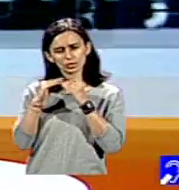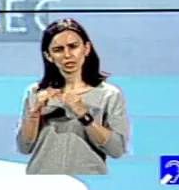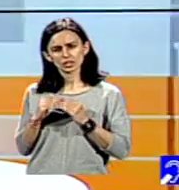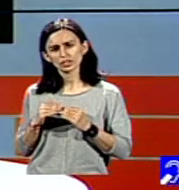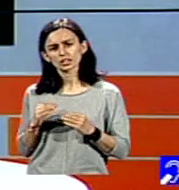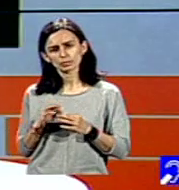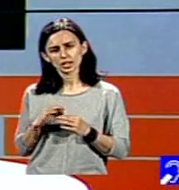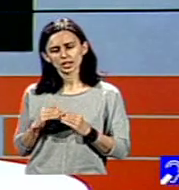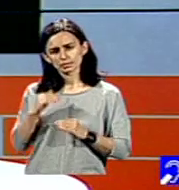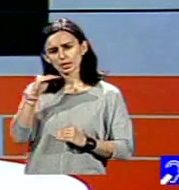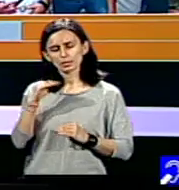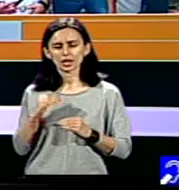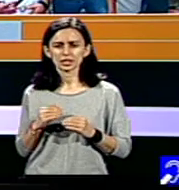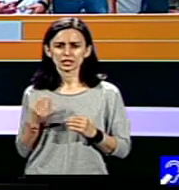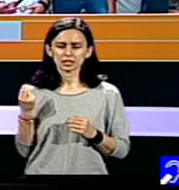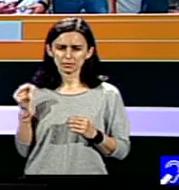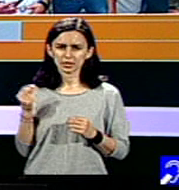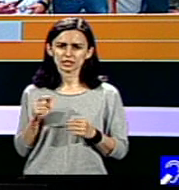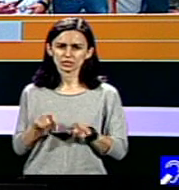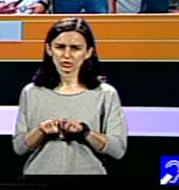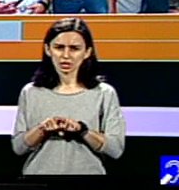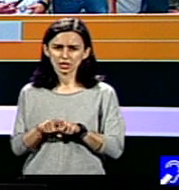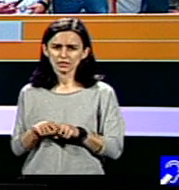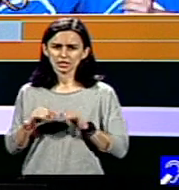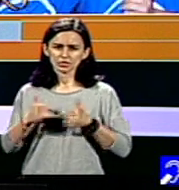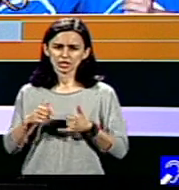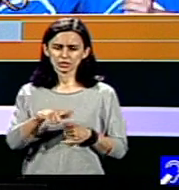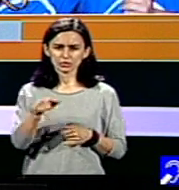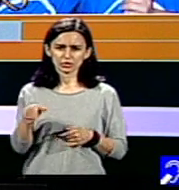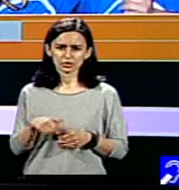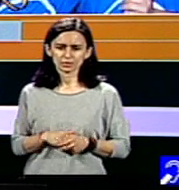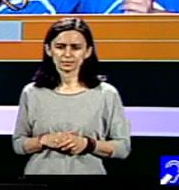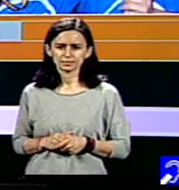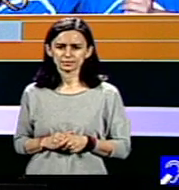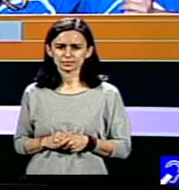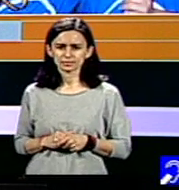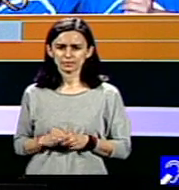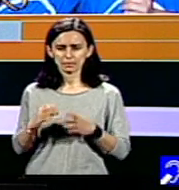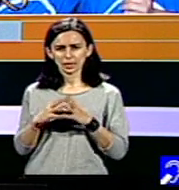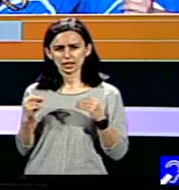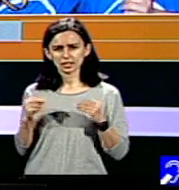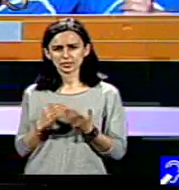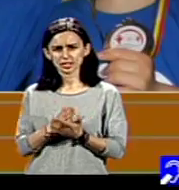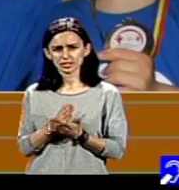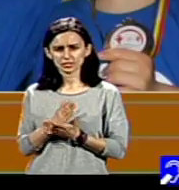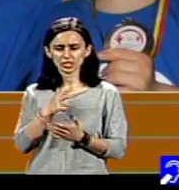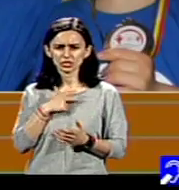evident e și cazul vostru. Într-adevăr, lipsa serviciilor sociale